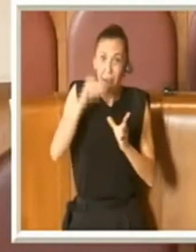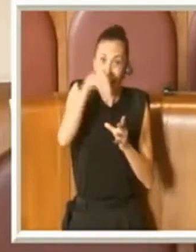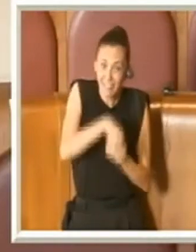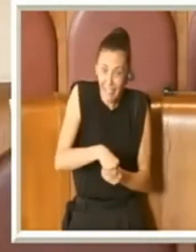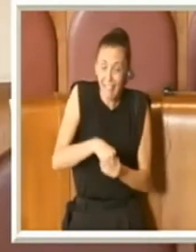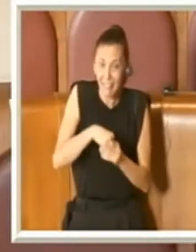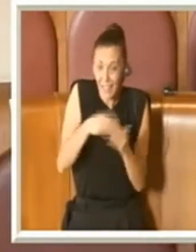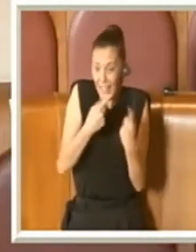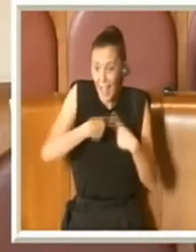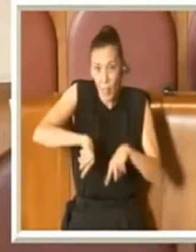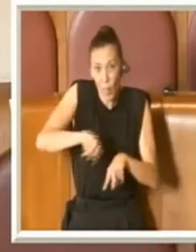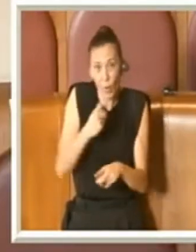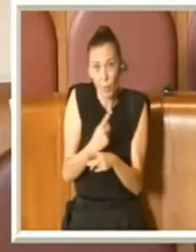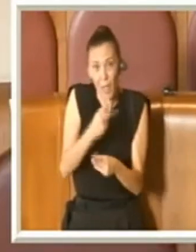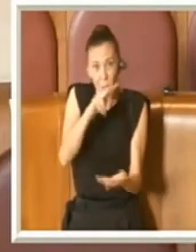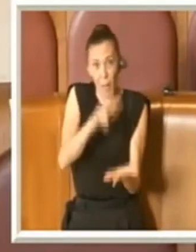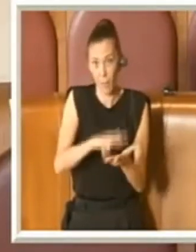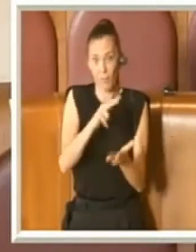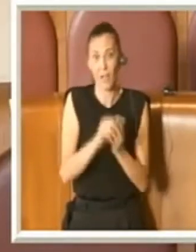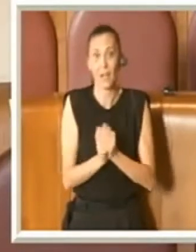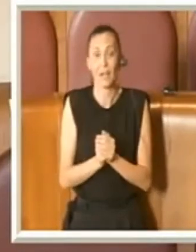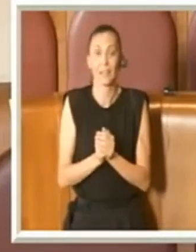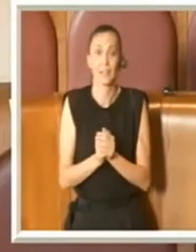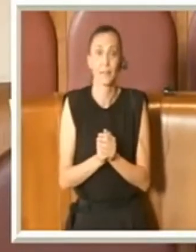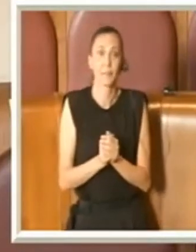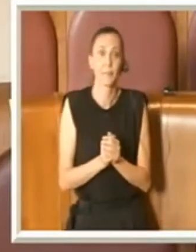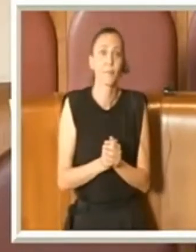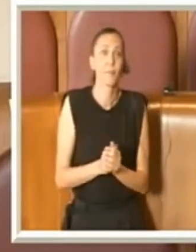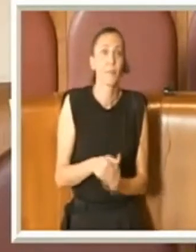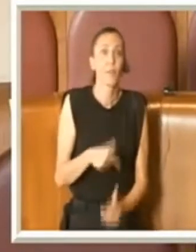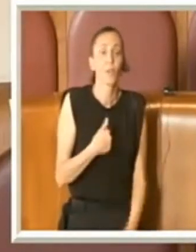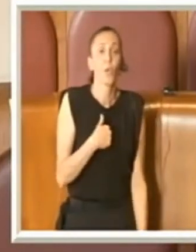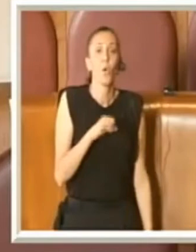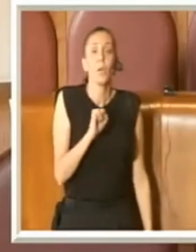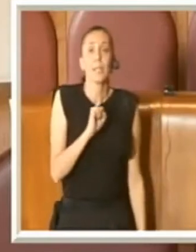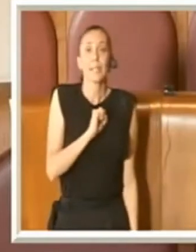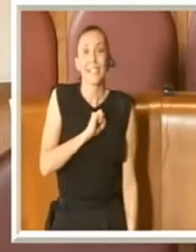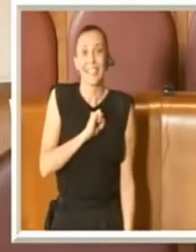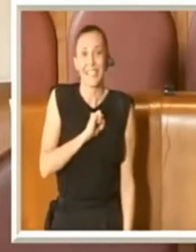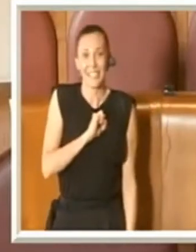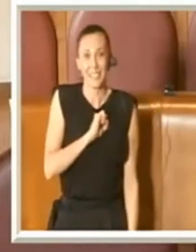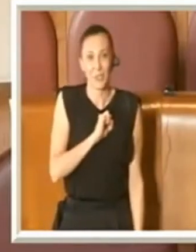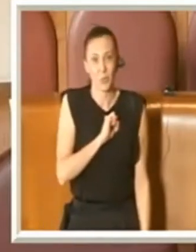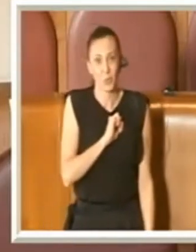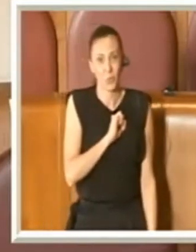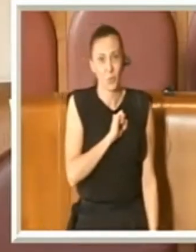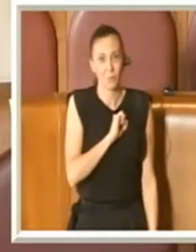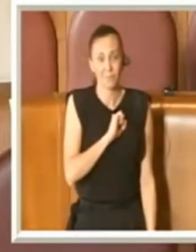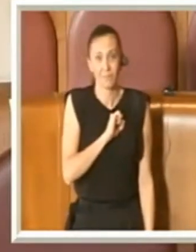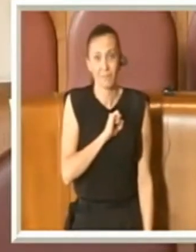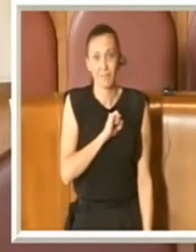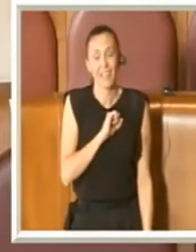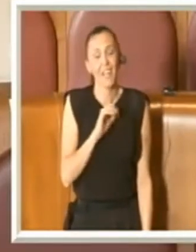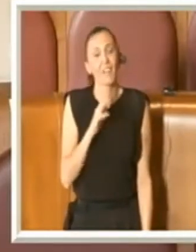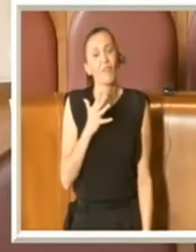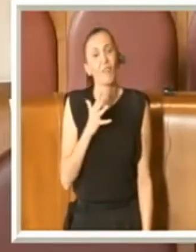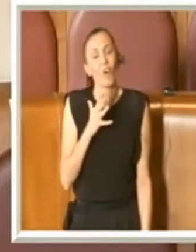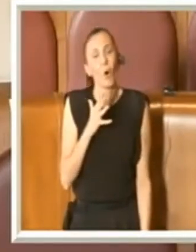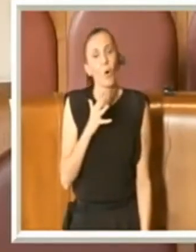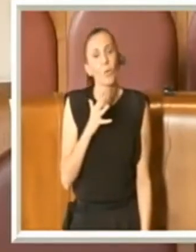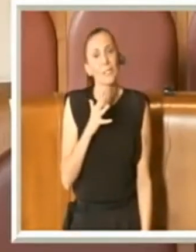approvare. Io credo che non sia stata colta l